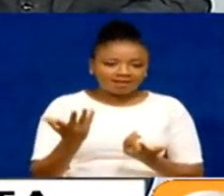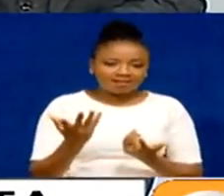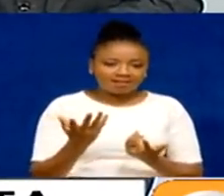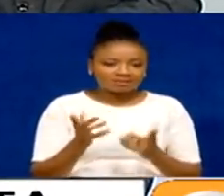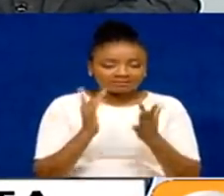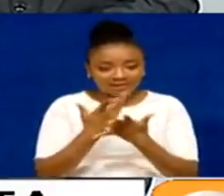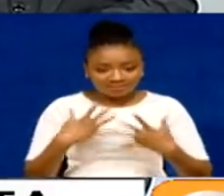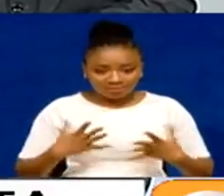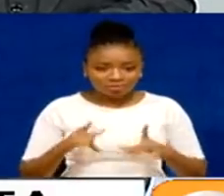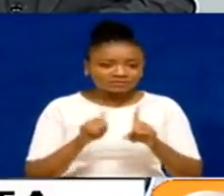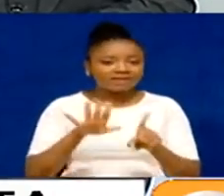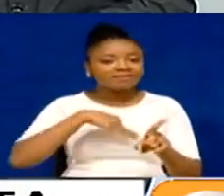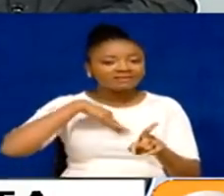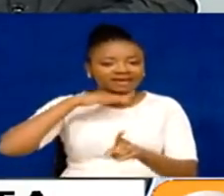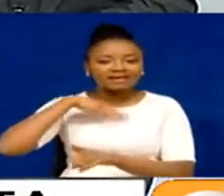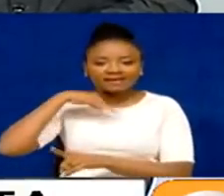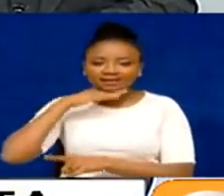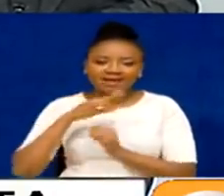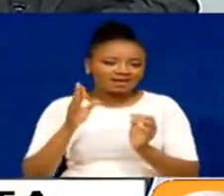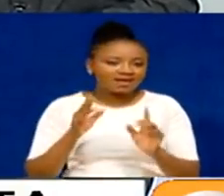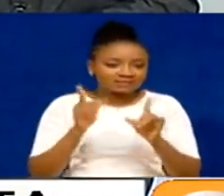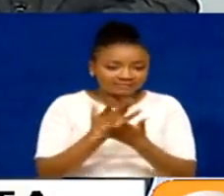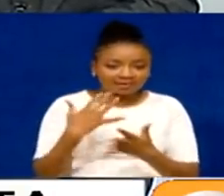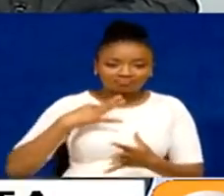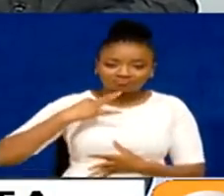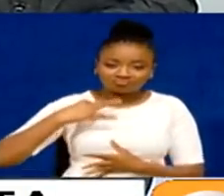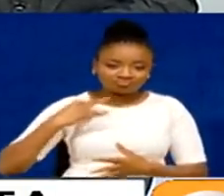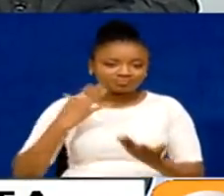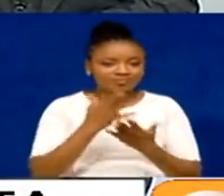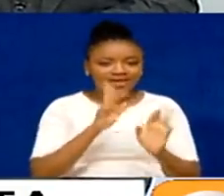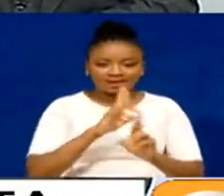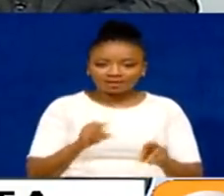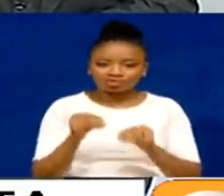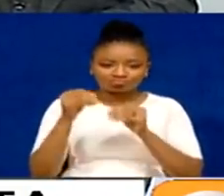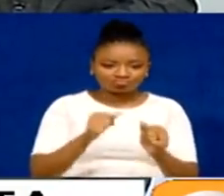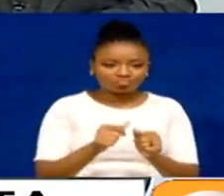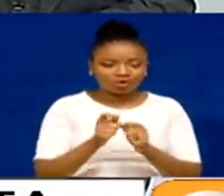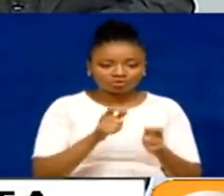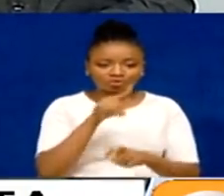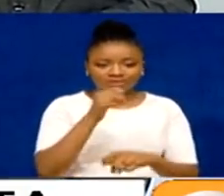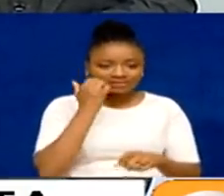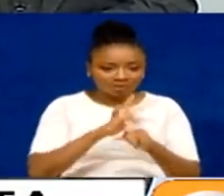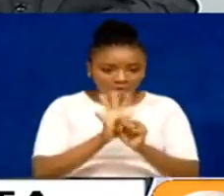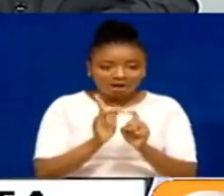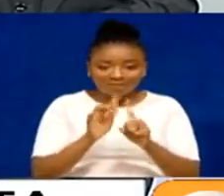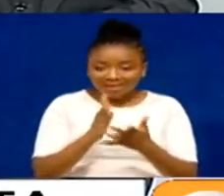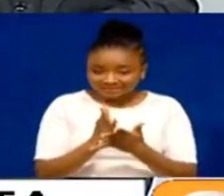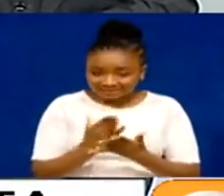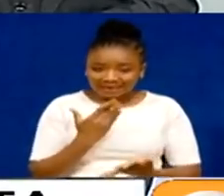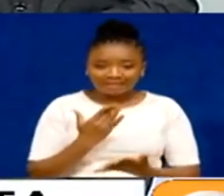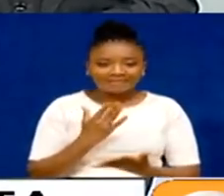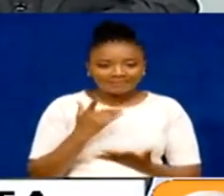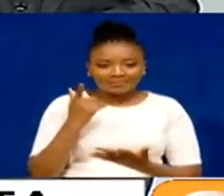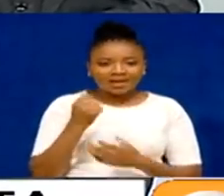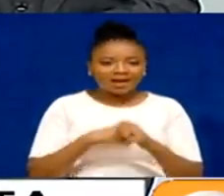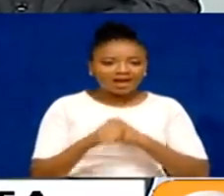wamekwepu watu ambao wamejitolea vilivyo kukabiliana na dui huyu asionekana. Kadhalika kuna wale ambao wamekua wakichangia kwenye makabiliano